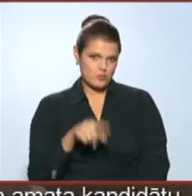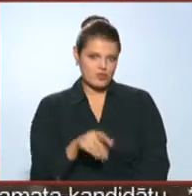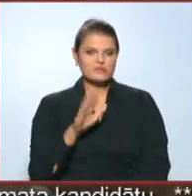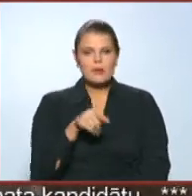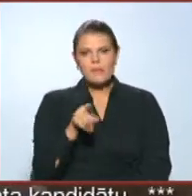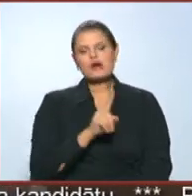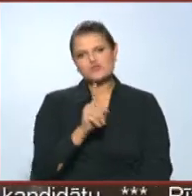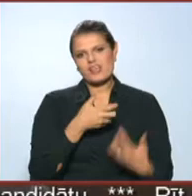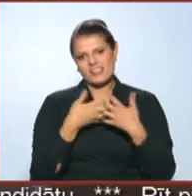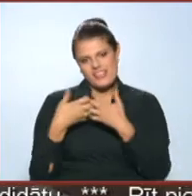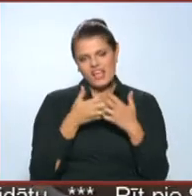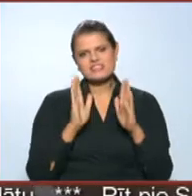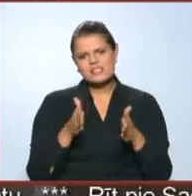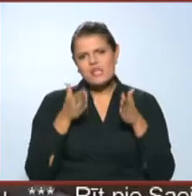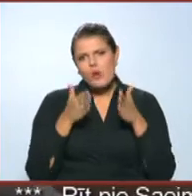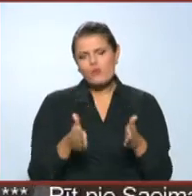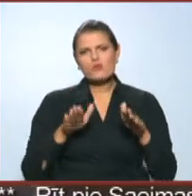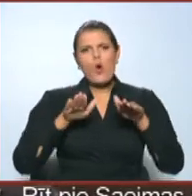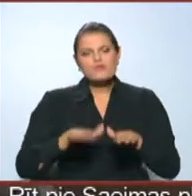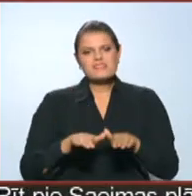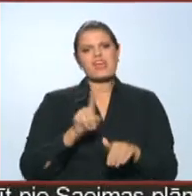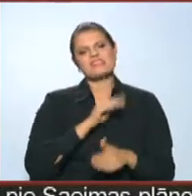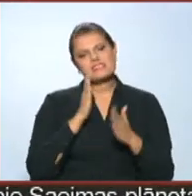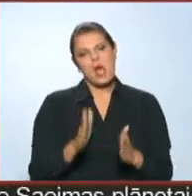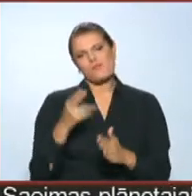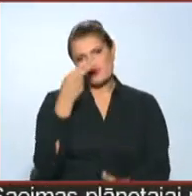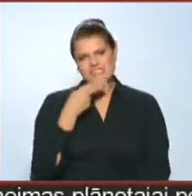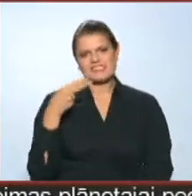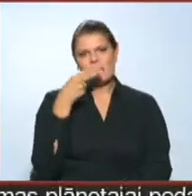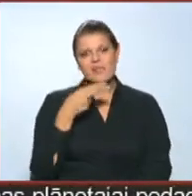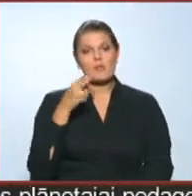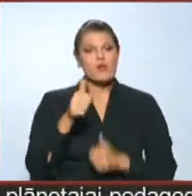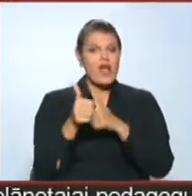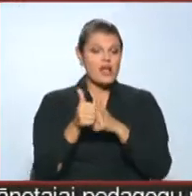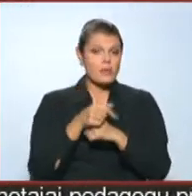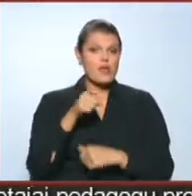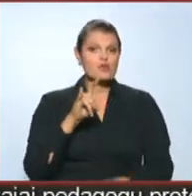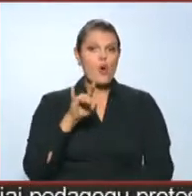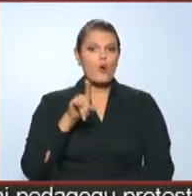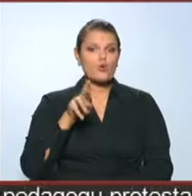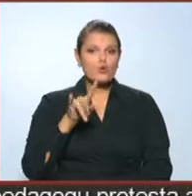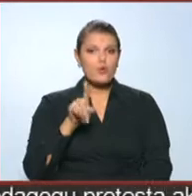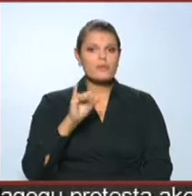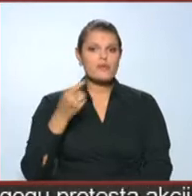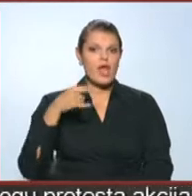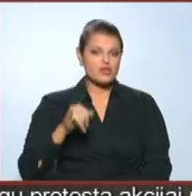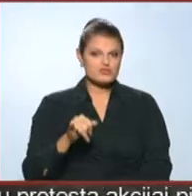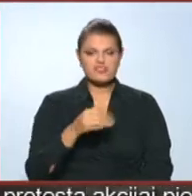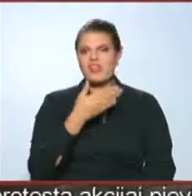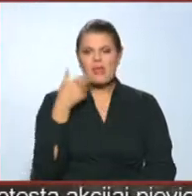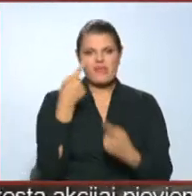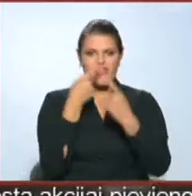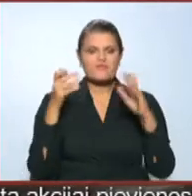Un par to ir jācīnās, lai būtu uz vietas saimnieki. Jāpiebilst, ka kaimiņi Tauru pieši par gaidām jām pārmaiņām netika